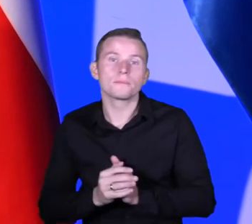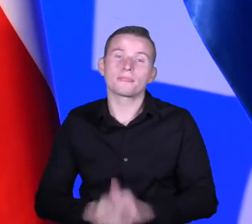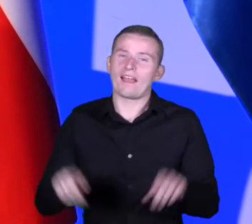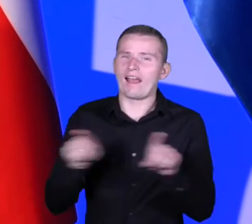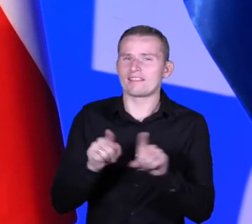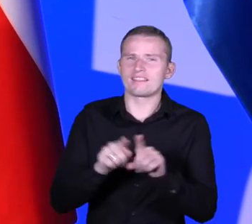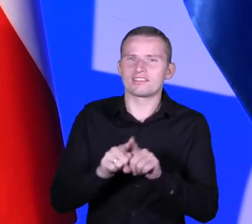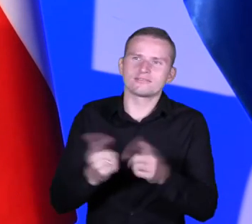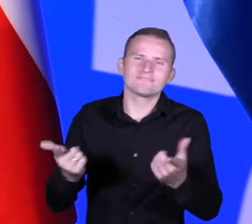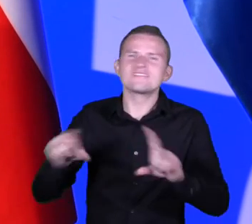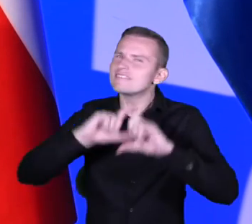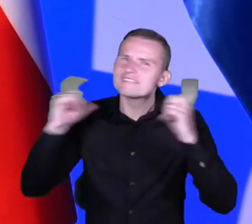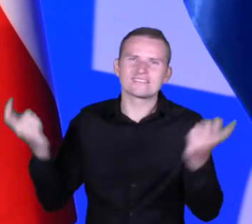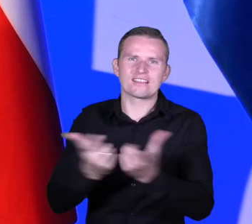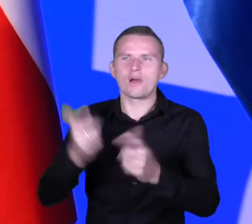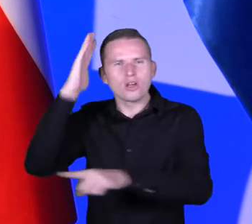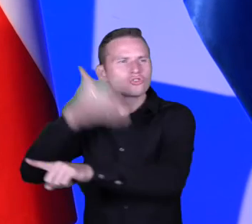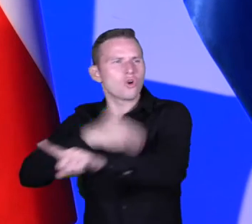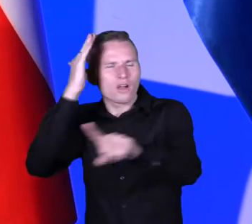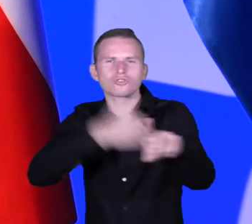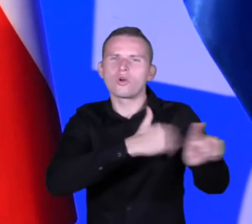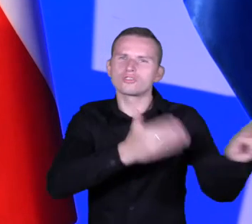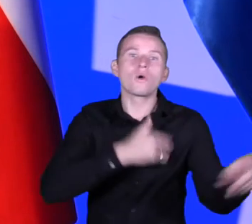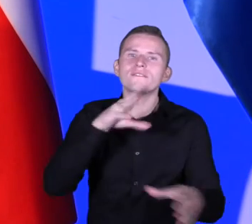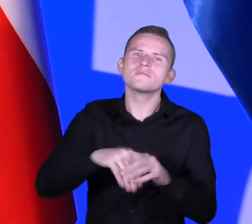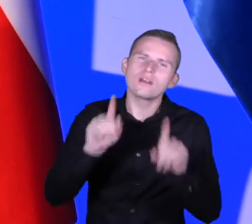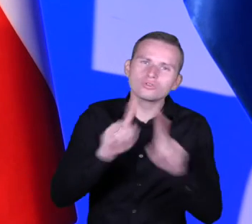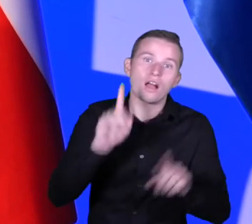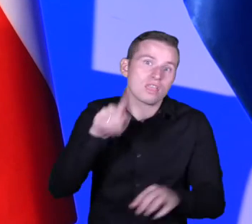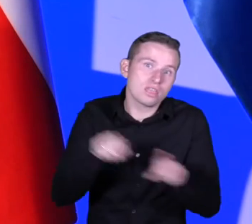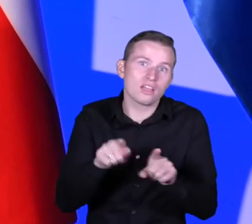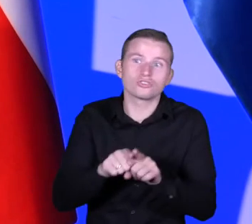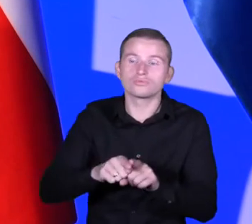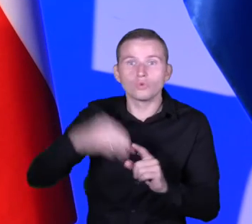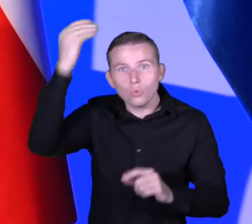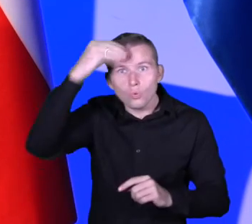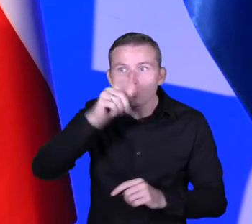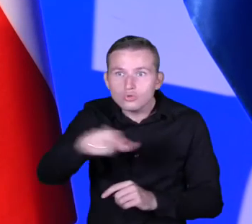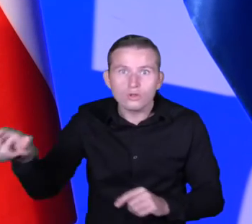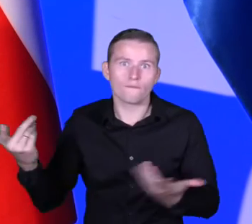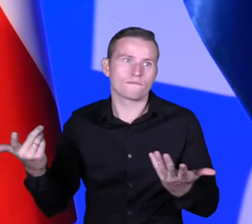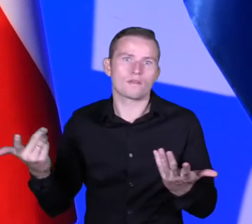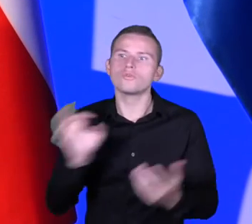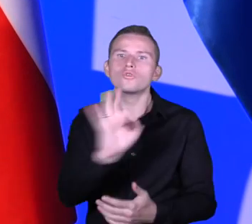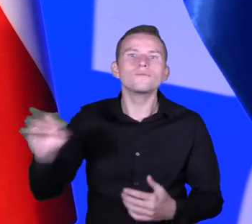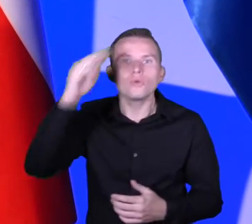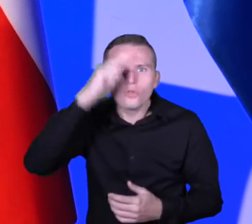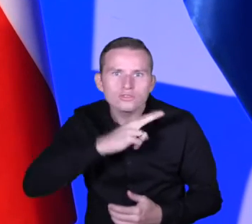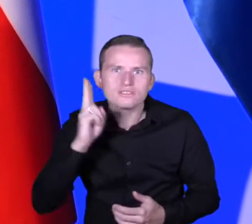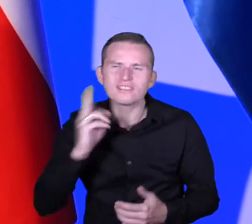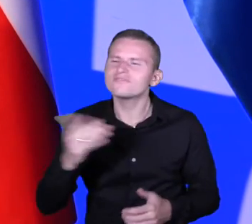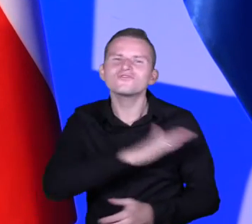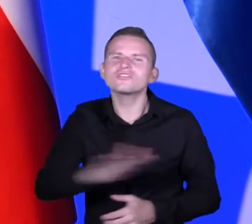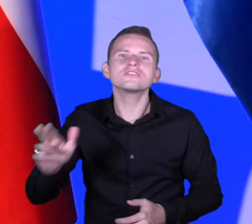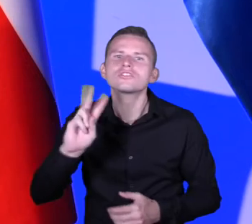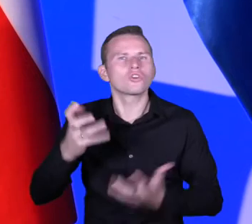można powiedzieć całej społeczności szkolnej, bo do niej należą uczniowie, do niej należą rodzice, do niej należą wszyscy ci, którym na sercu jest